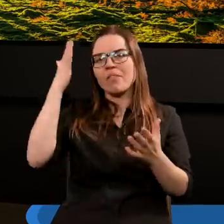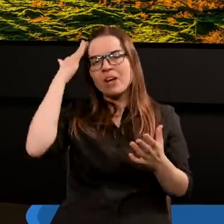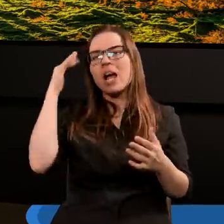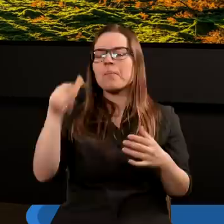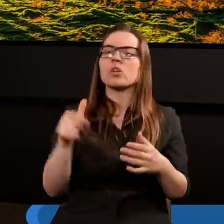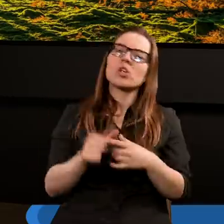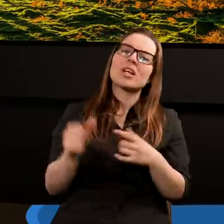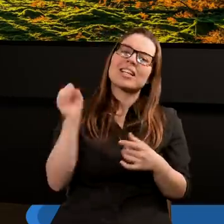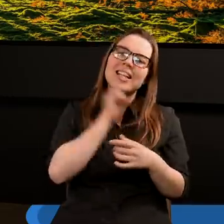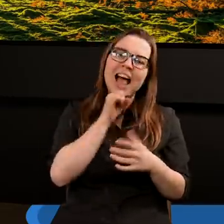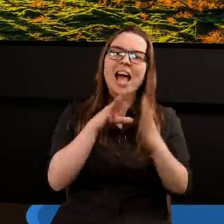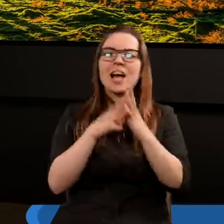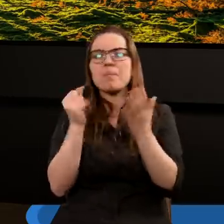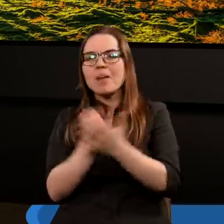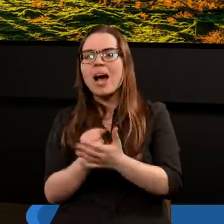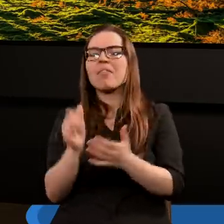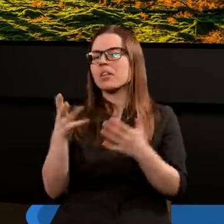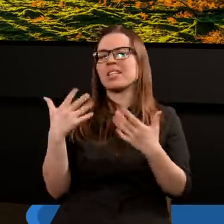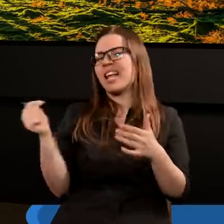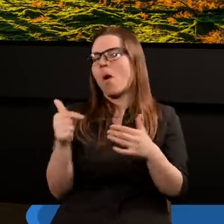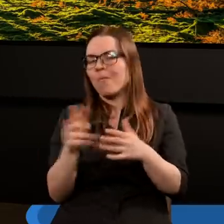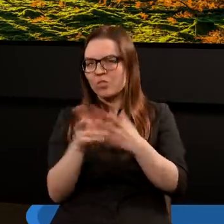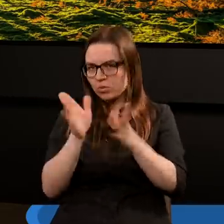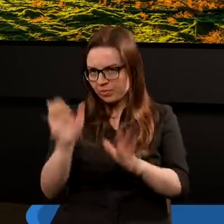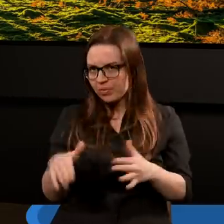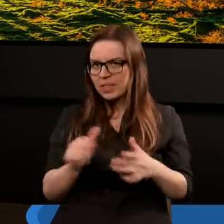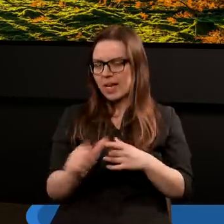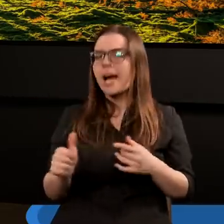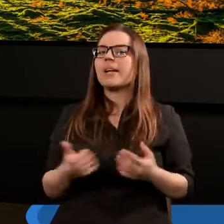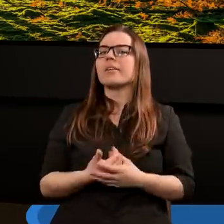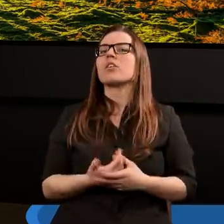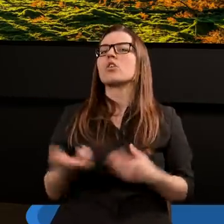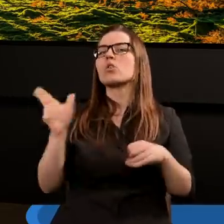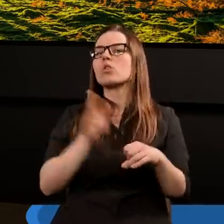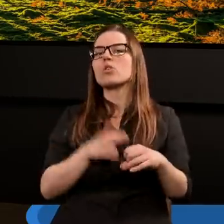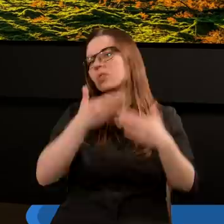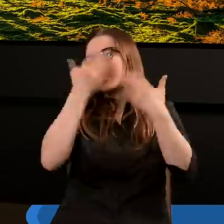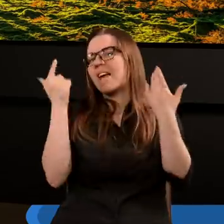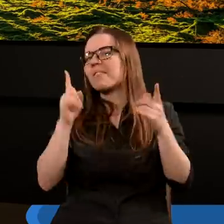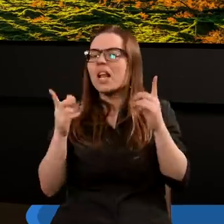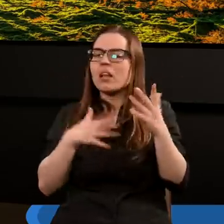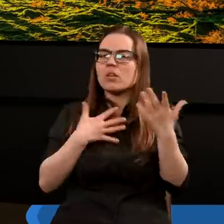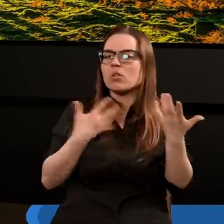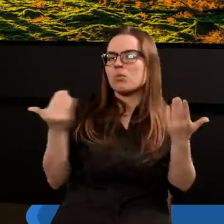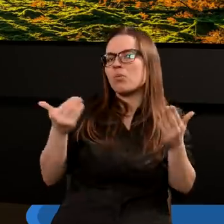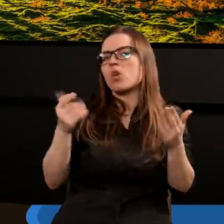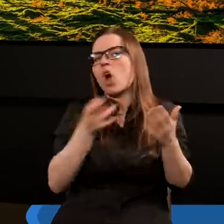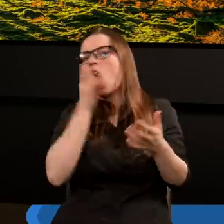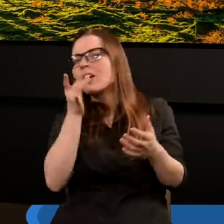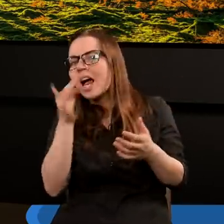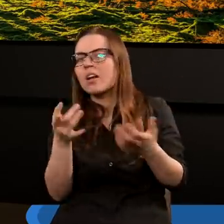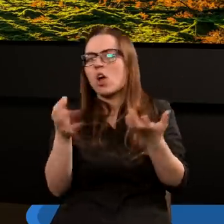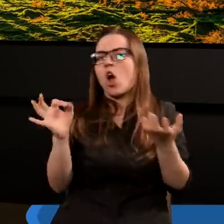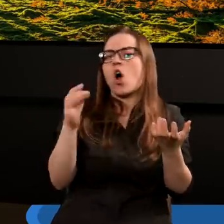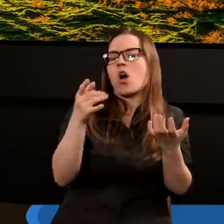jest stare prawo, już dawno nieobowiązujące, którzy, nie wiem, może nawet są oskarżani o